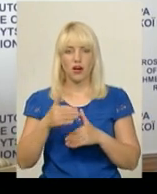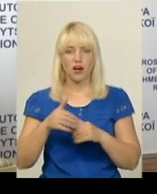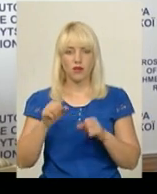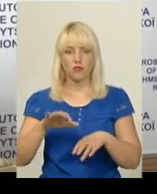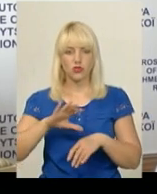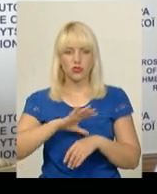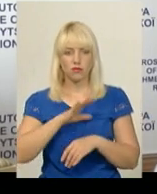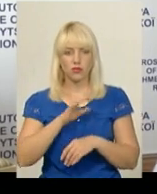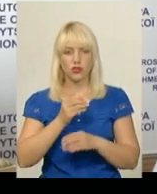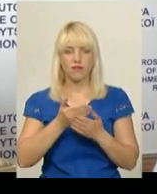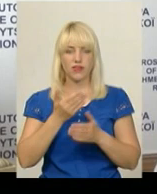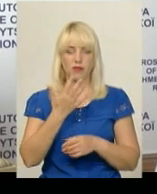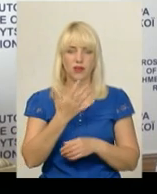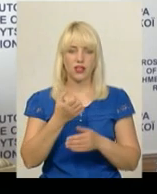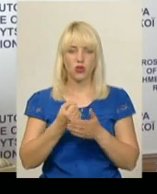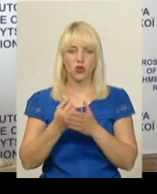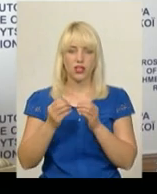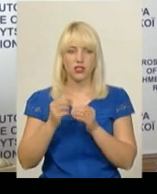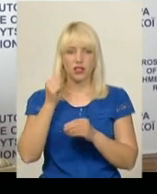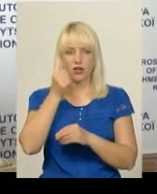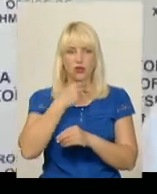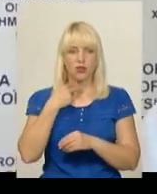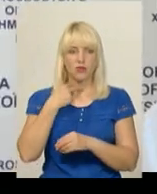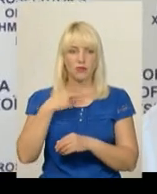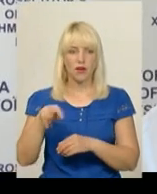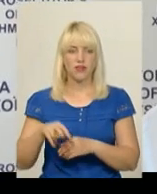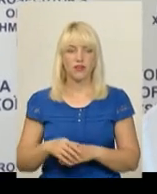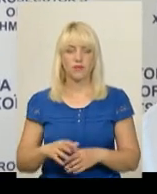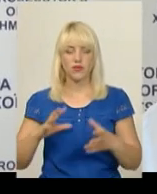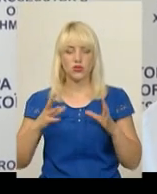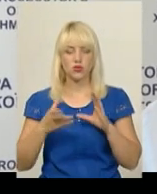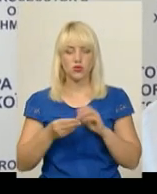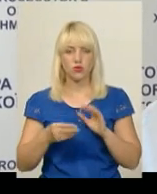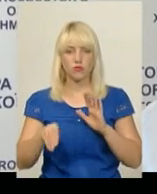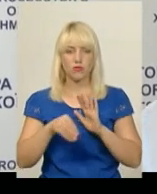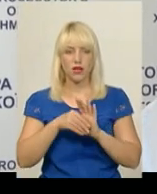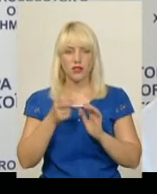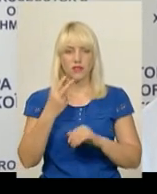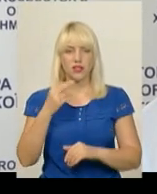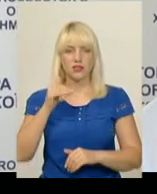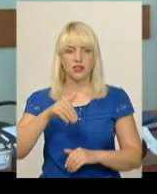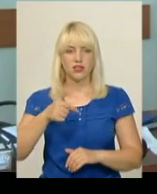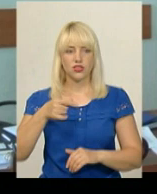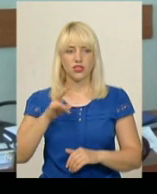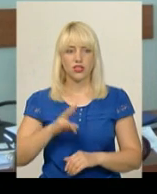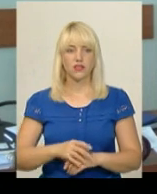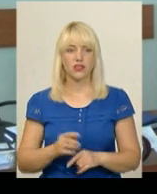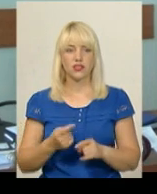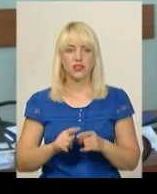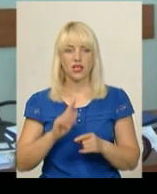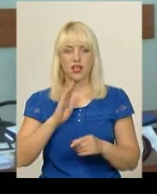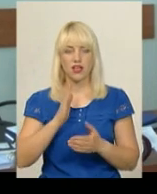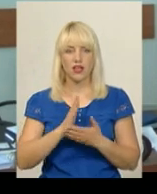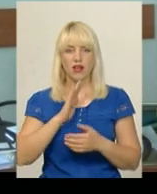злочин від 5 до 10 років позбавлення волі. Сума неправимірної вигоди становить 12 тисяч гривень. Це є наш